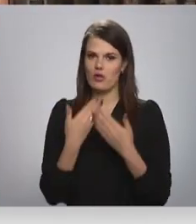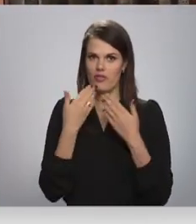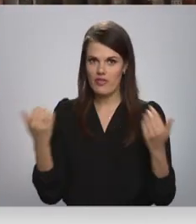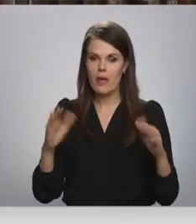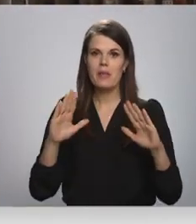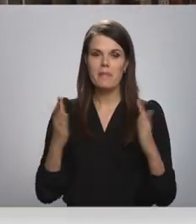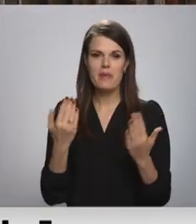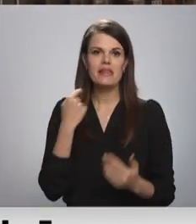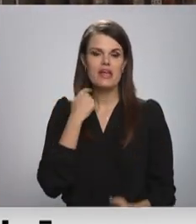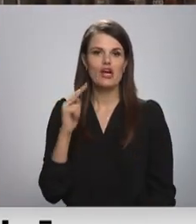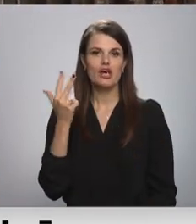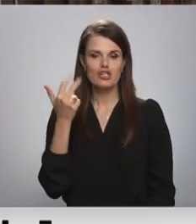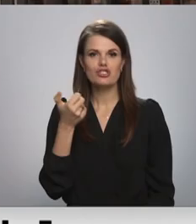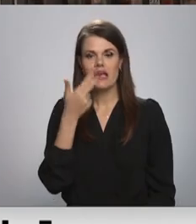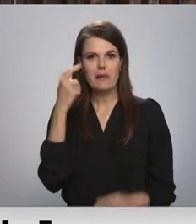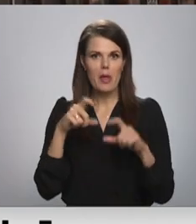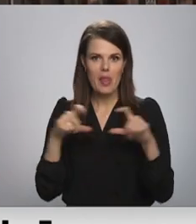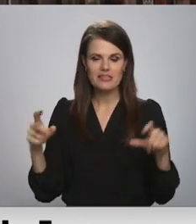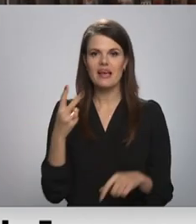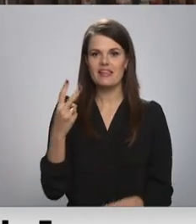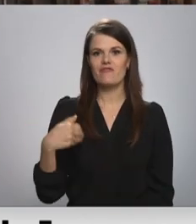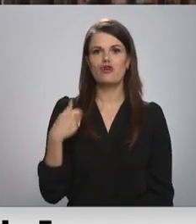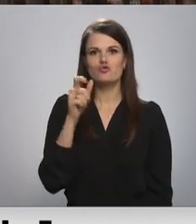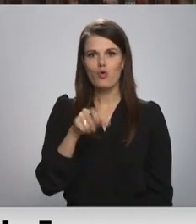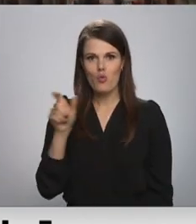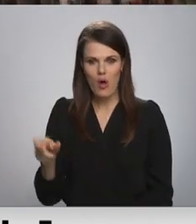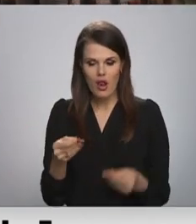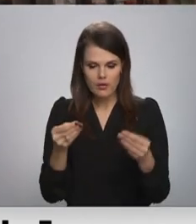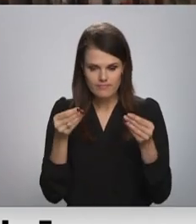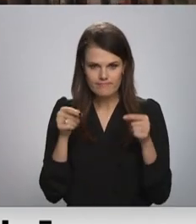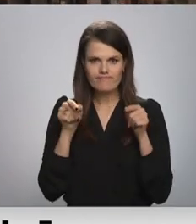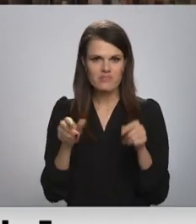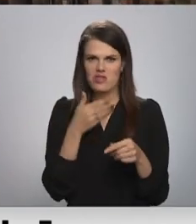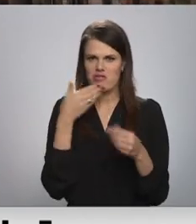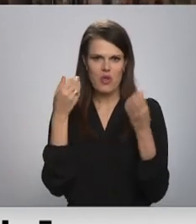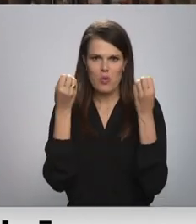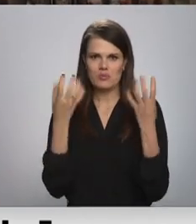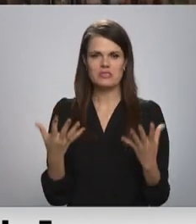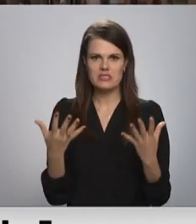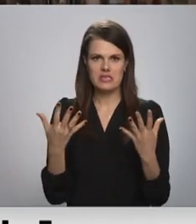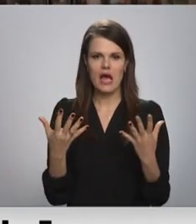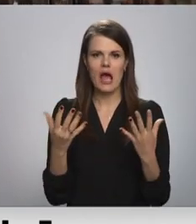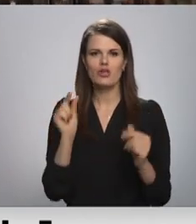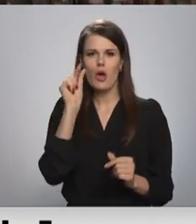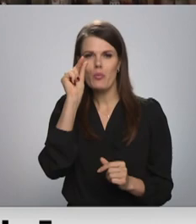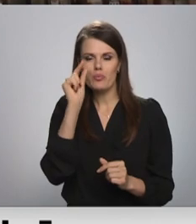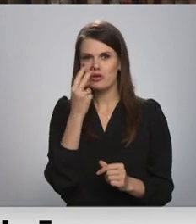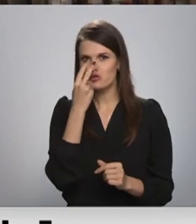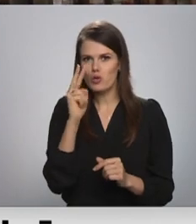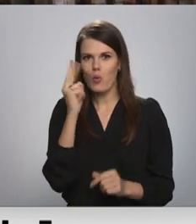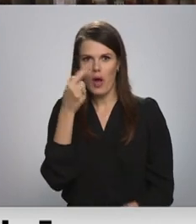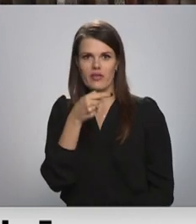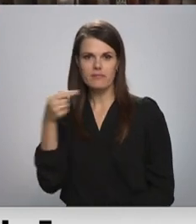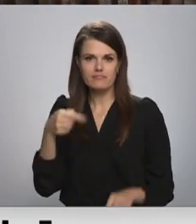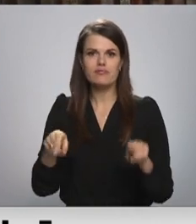Bet Rīgas trešajā valsts ģimnāzijā diviem skolēniem testa atbilda bija neskaidra. Proti, nedaudz iezīmējās arī otrā